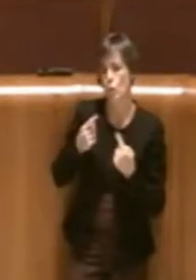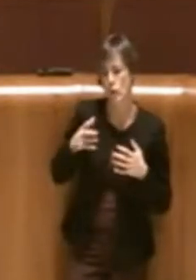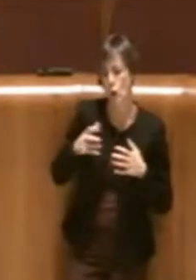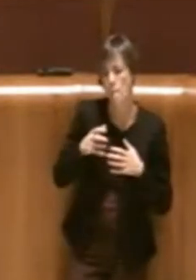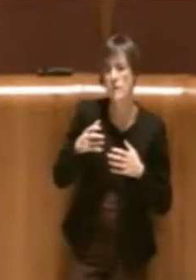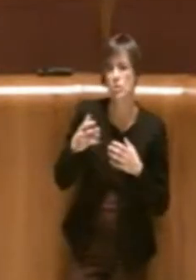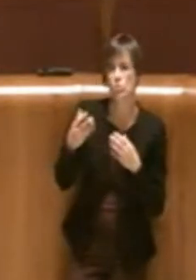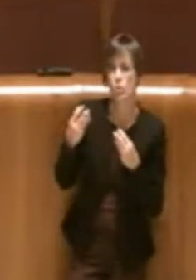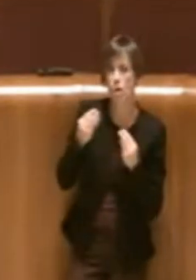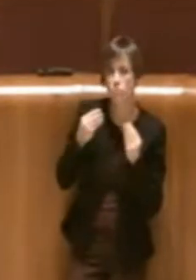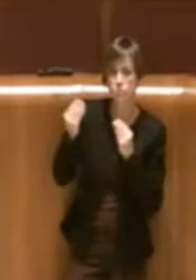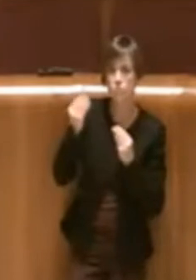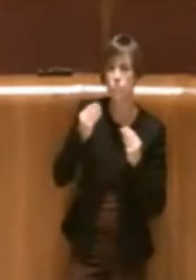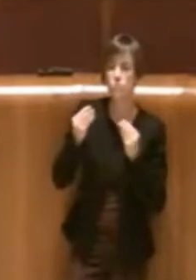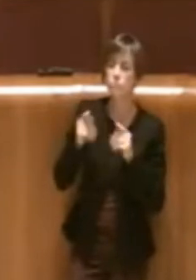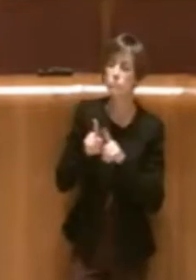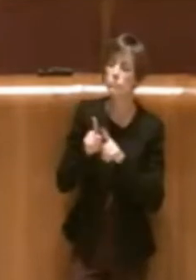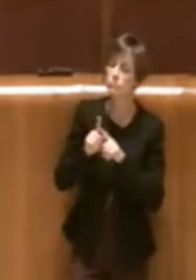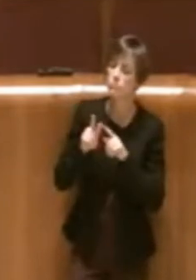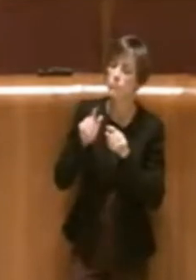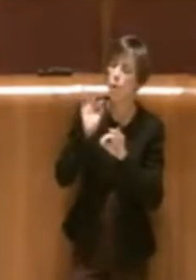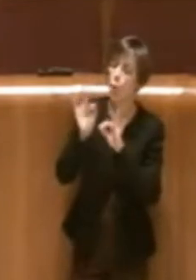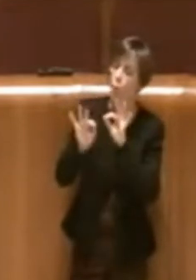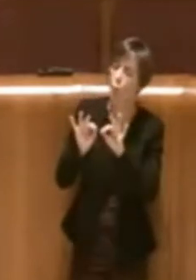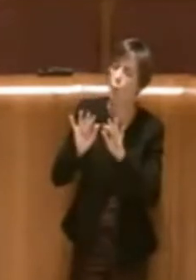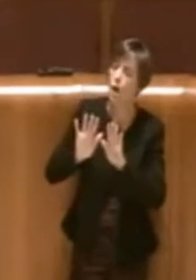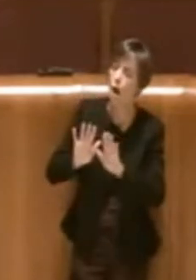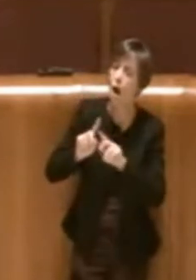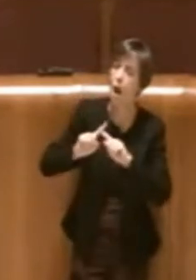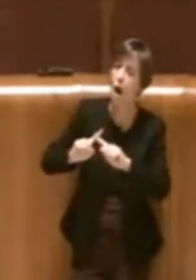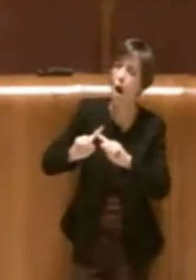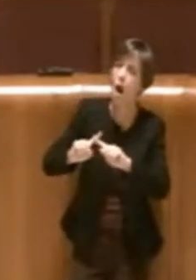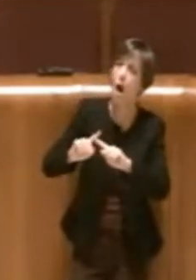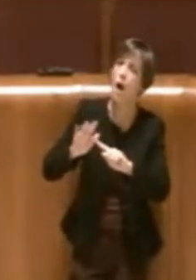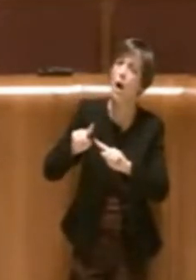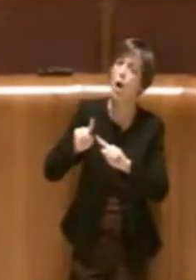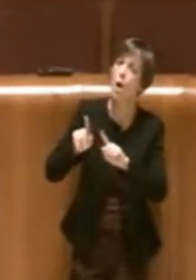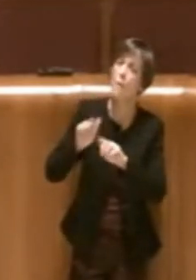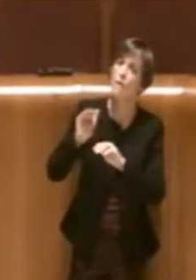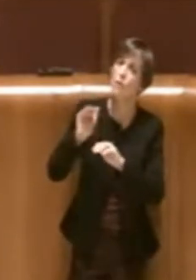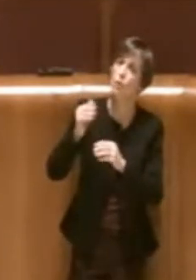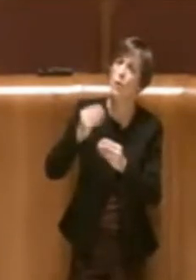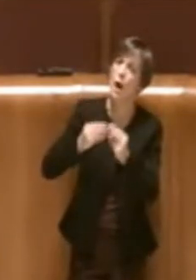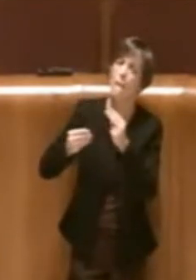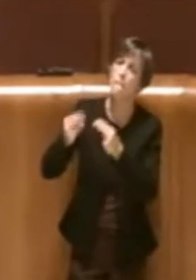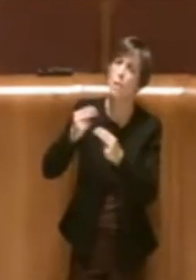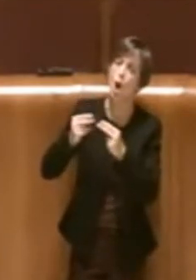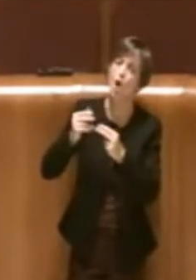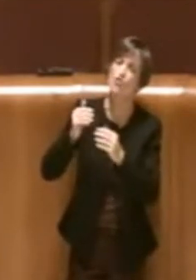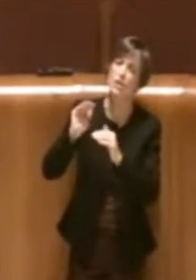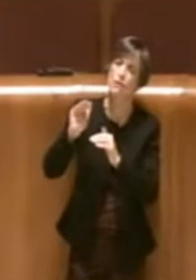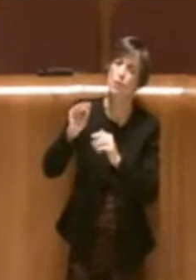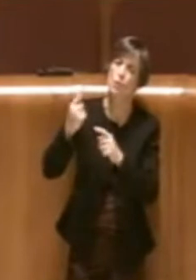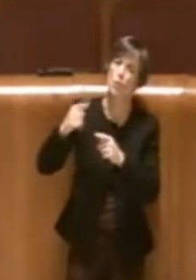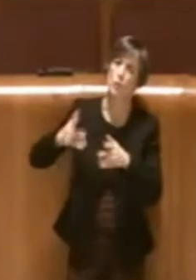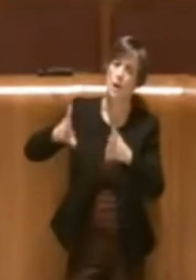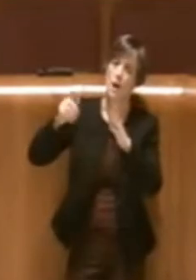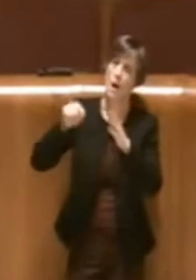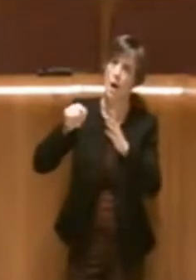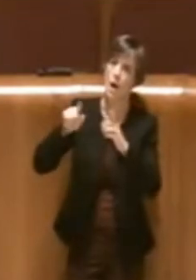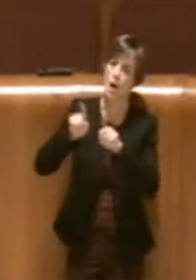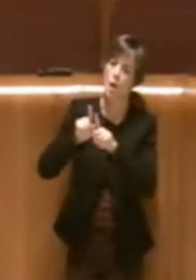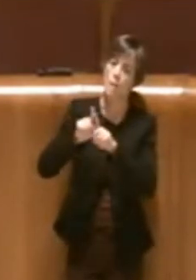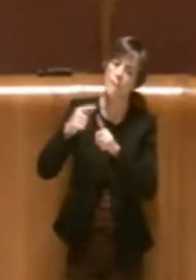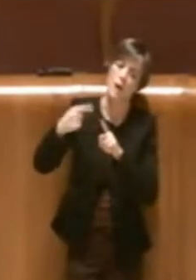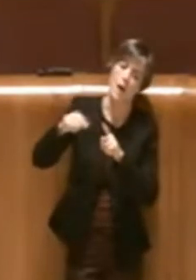nel preservare, diciamo così, anche nella futura progettualità questa linea, cioè